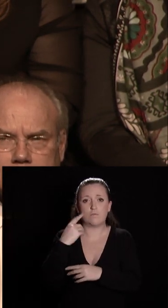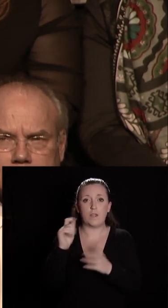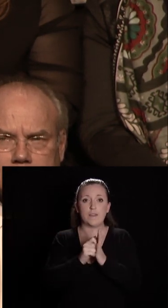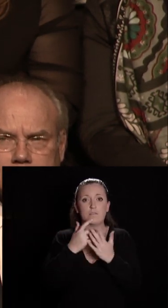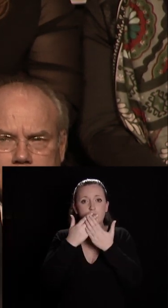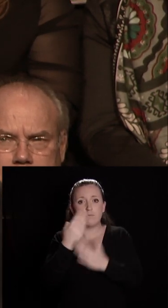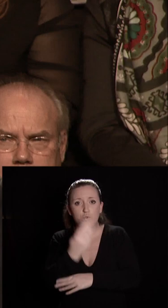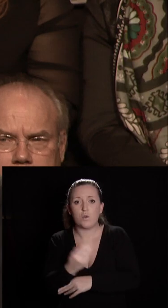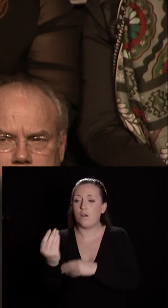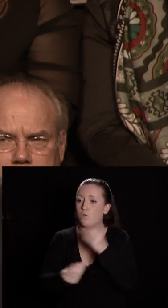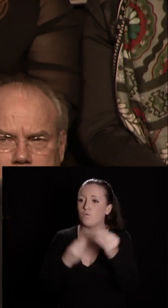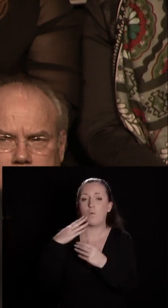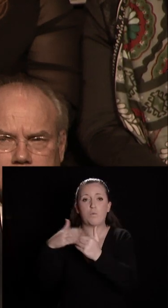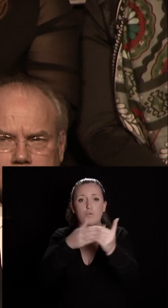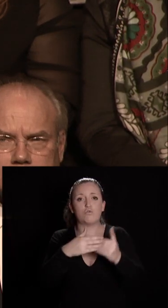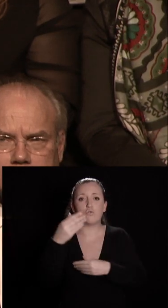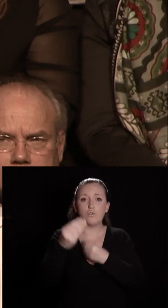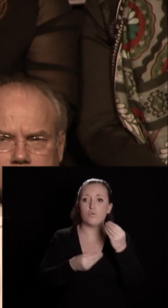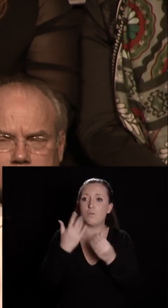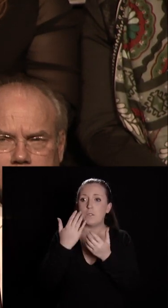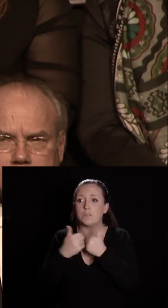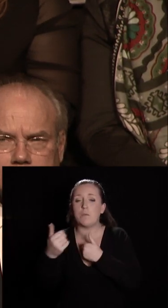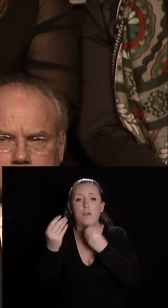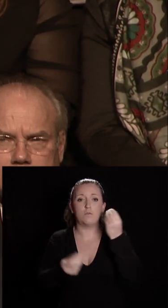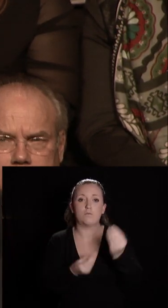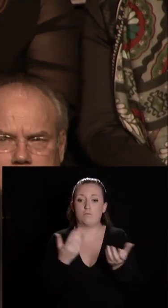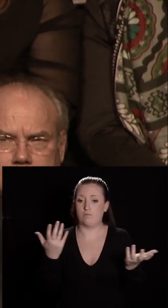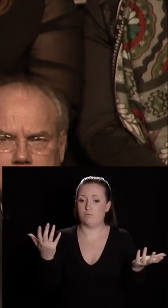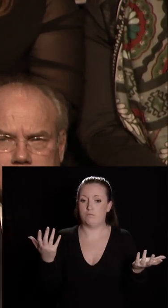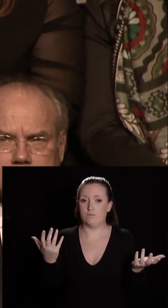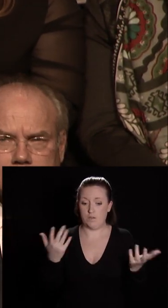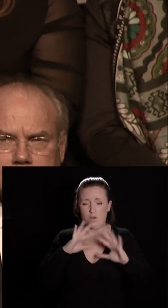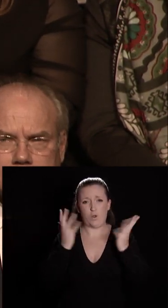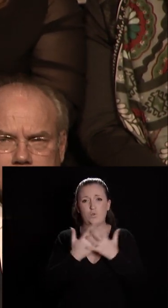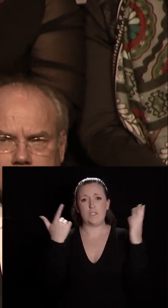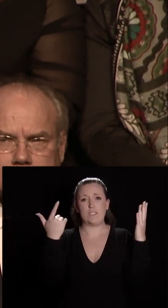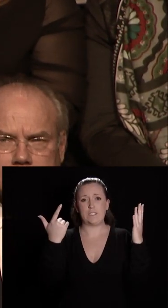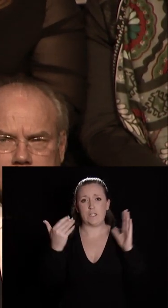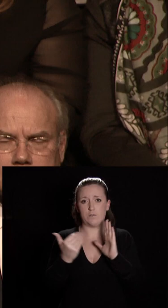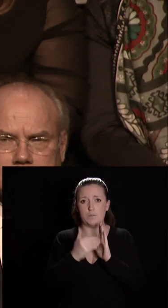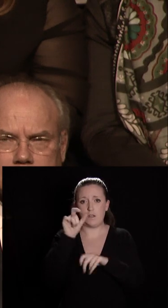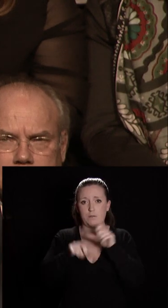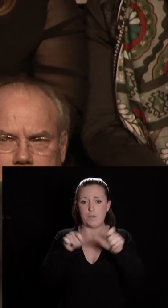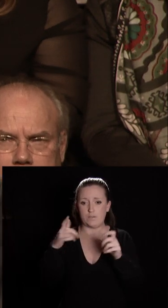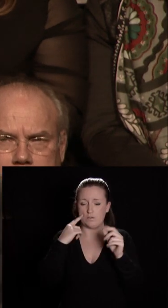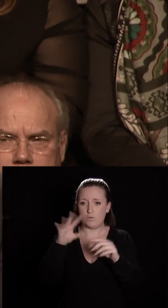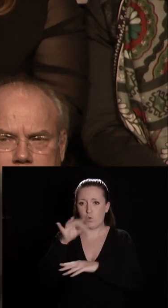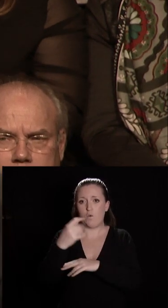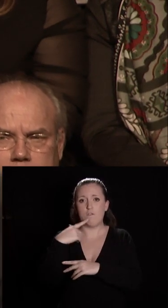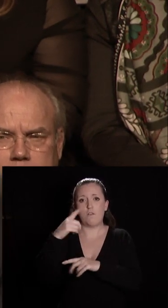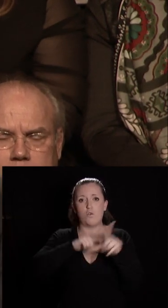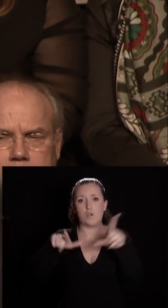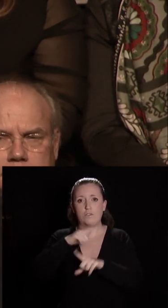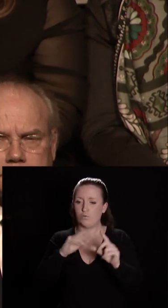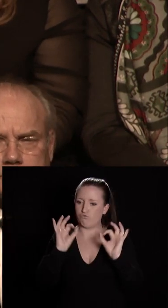séparent et tous autour de vous. Ils sont près de 7 000 dans notre agglomération qui cherchent une location abordable. Je veux